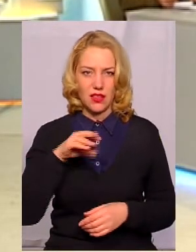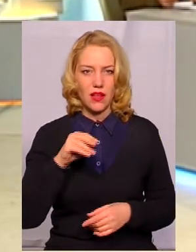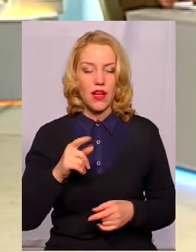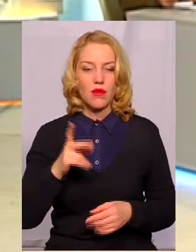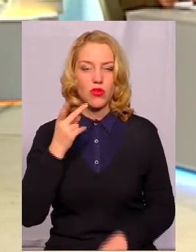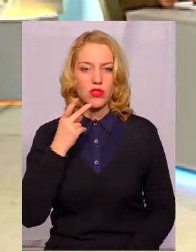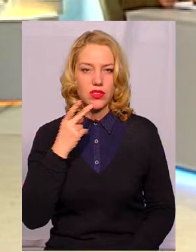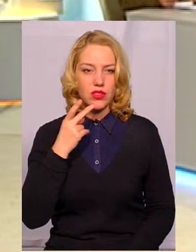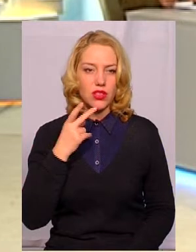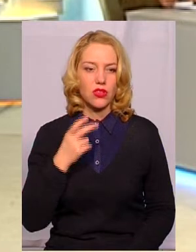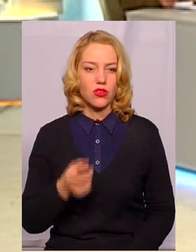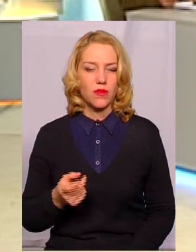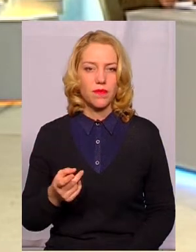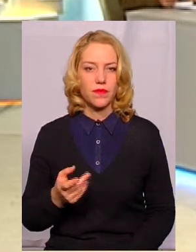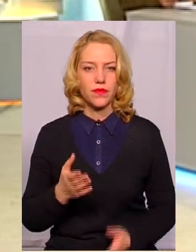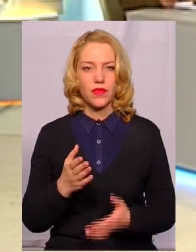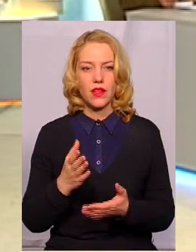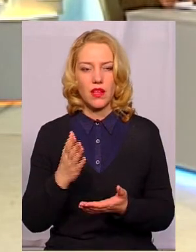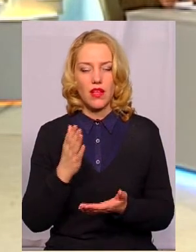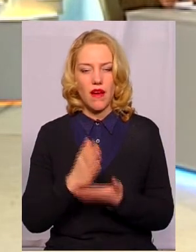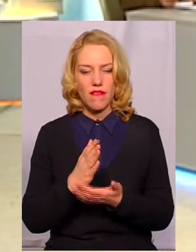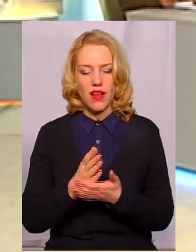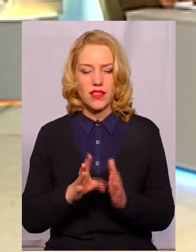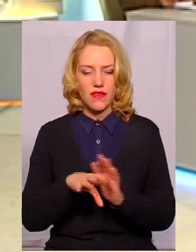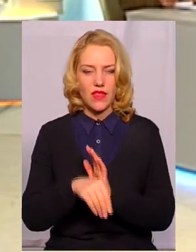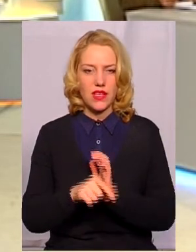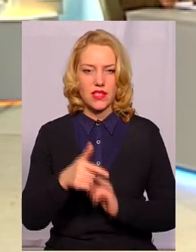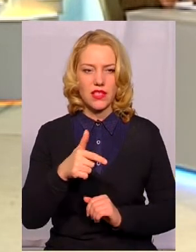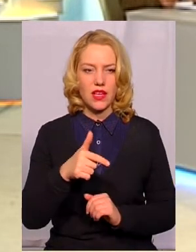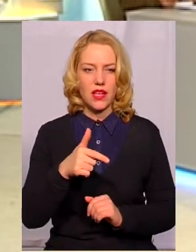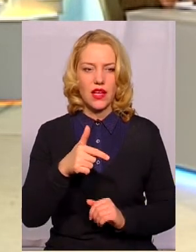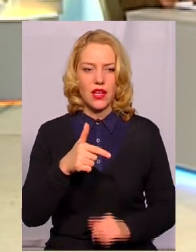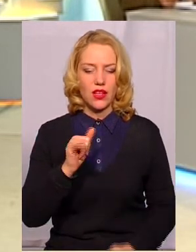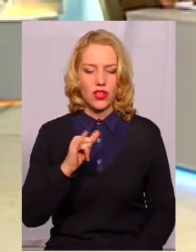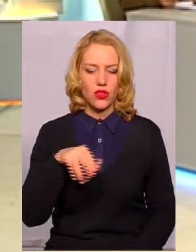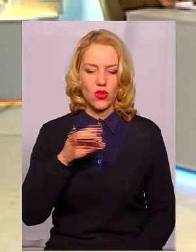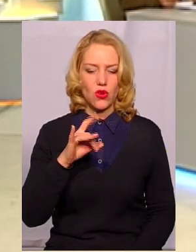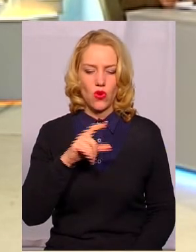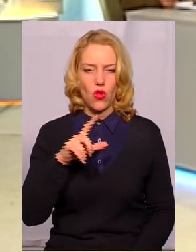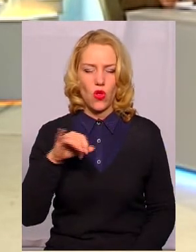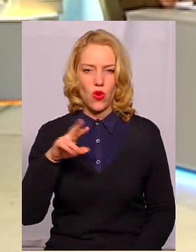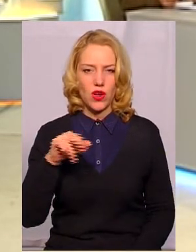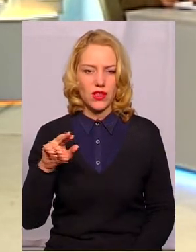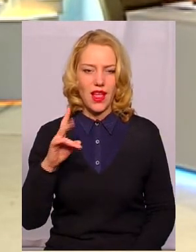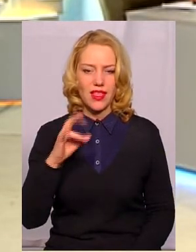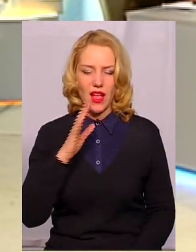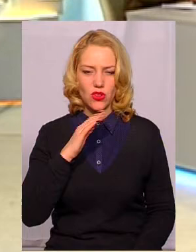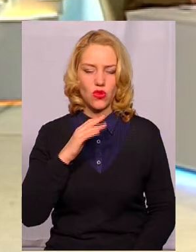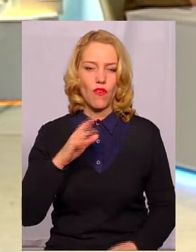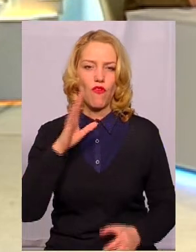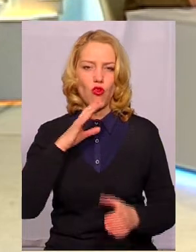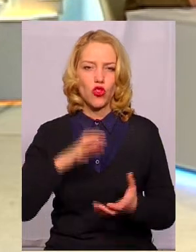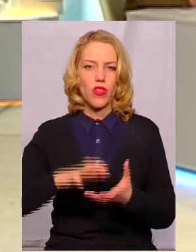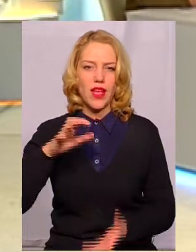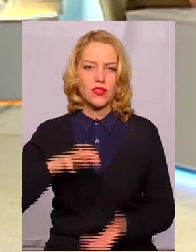постійним є внесення гіпохлориту натрію в воду. Це на нашій основній водонасосній станції номер